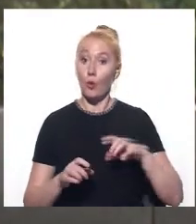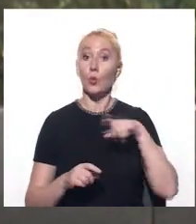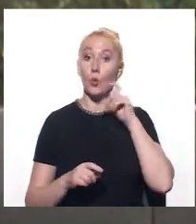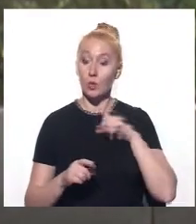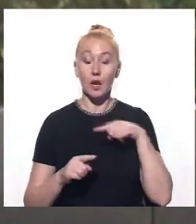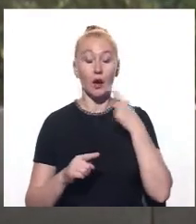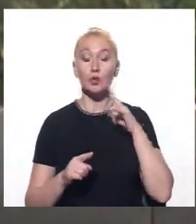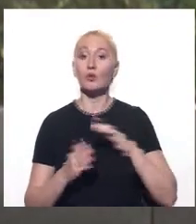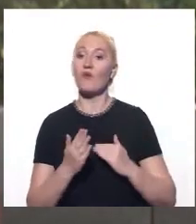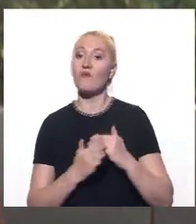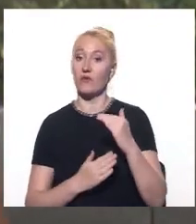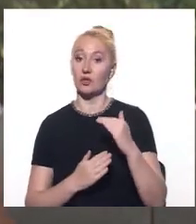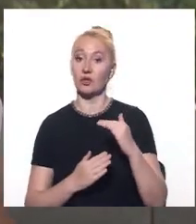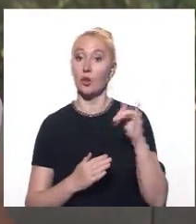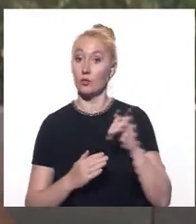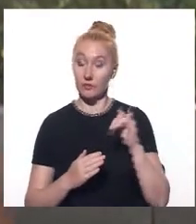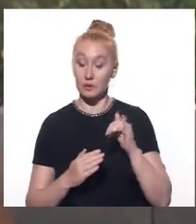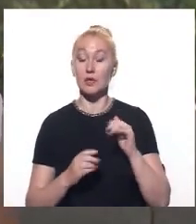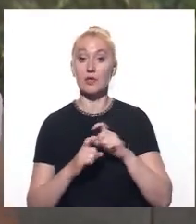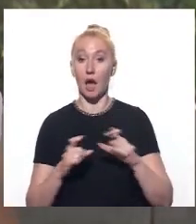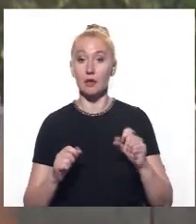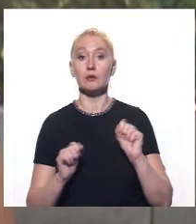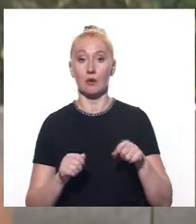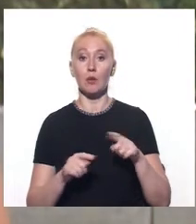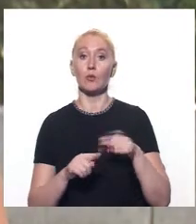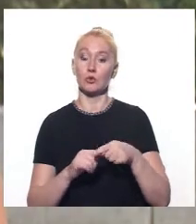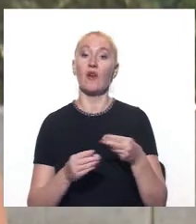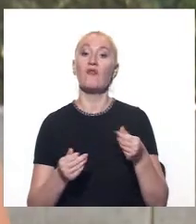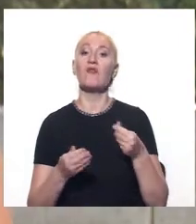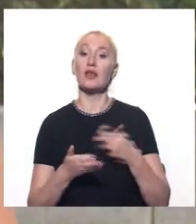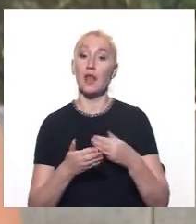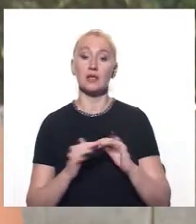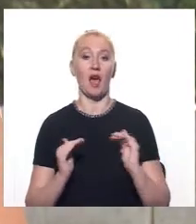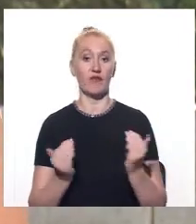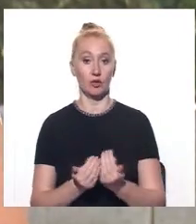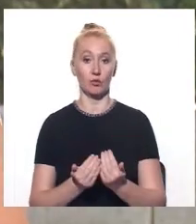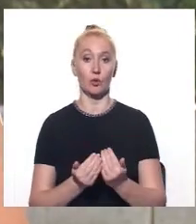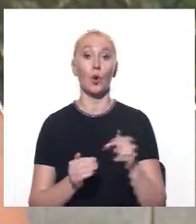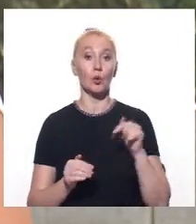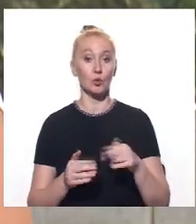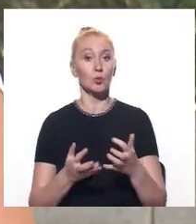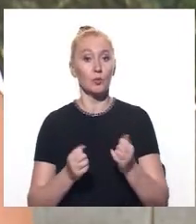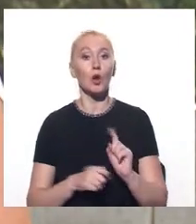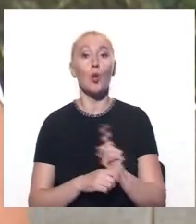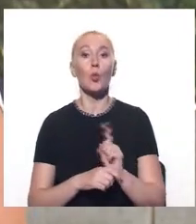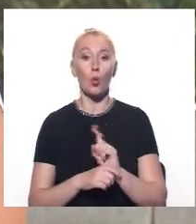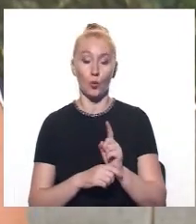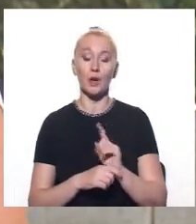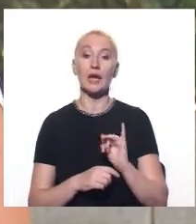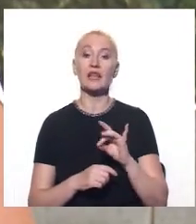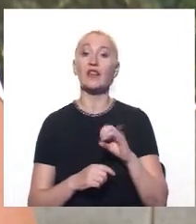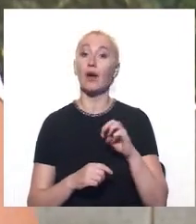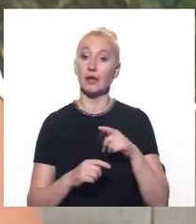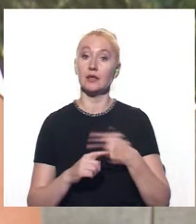заклади користуються правом фінансової автономії. І тут ми приймаємо норму про індикатив,